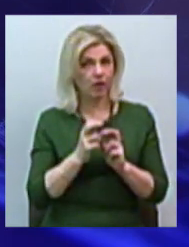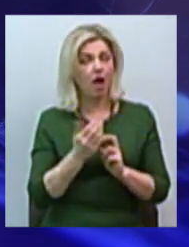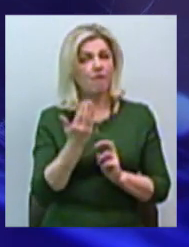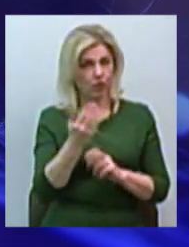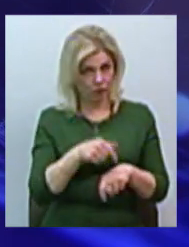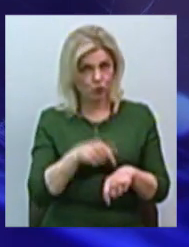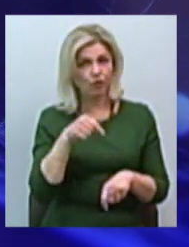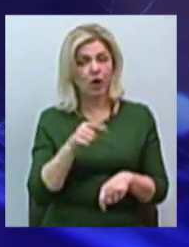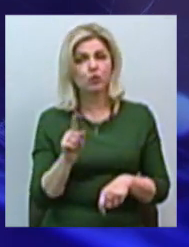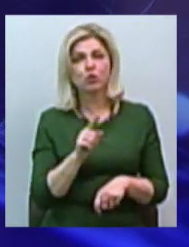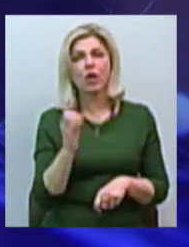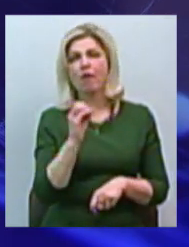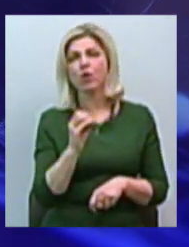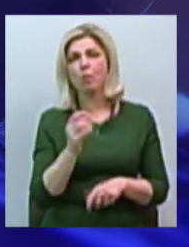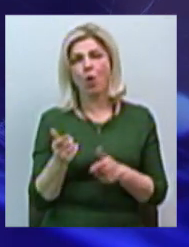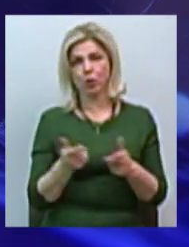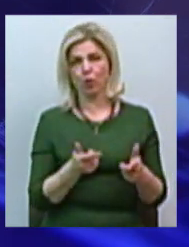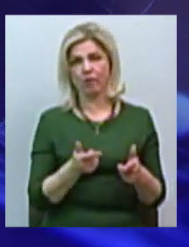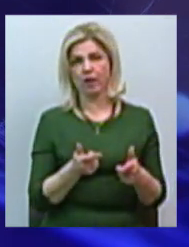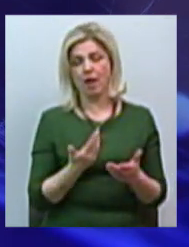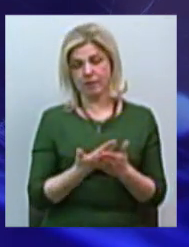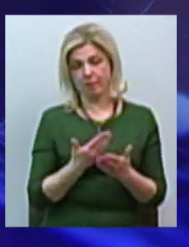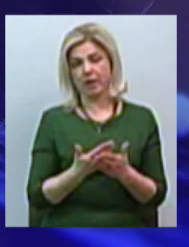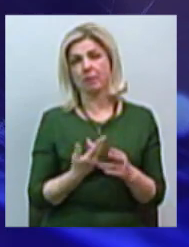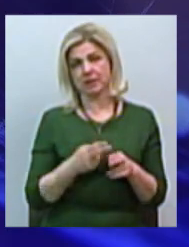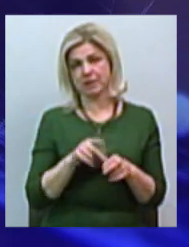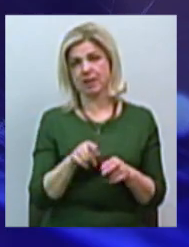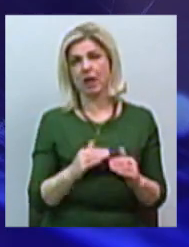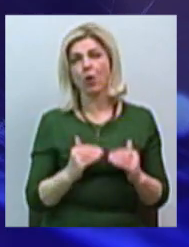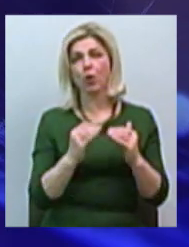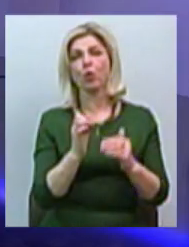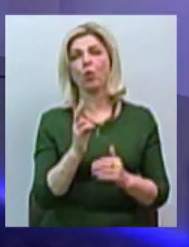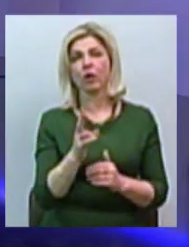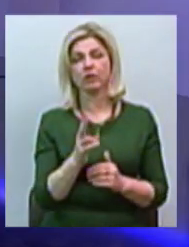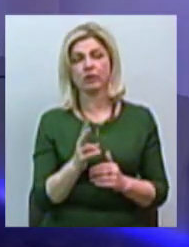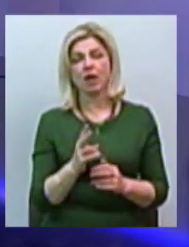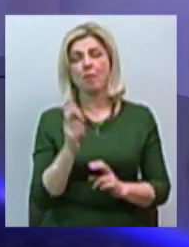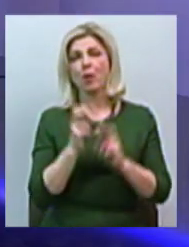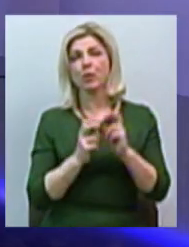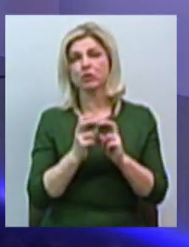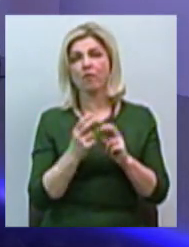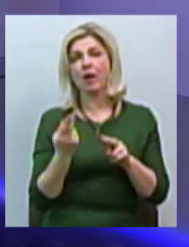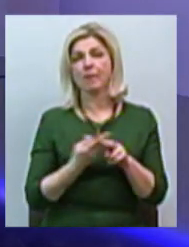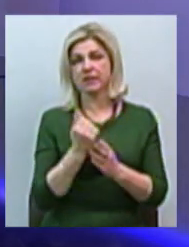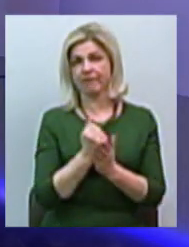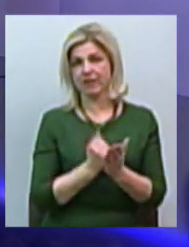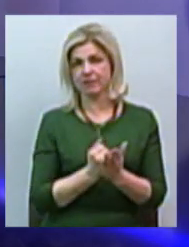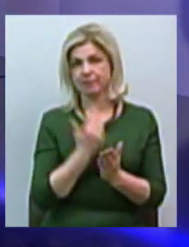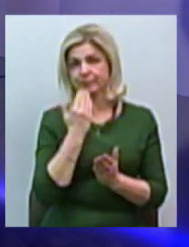що Європа готова, ну от принаймні на цей крок промисловий безвіздок Смотрите,